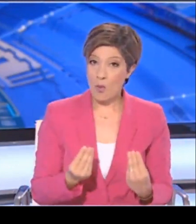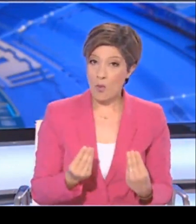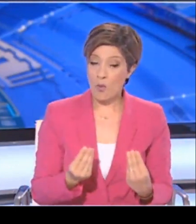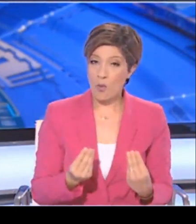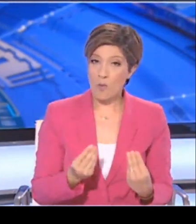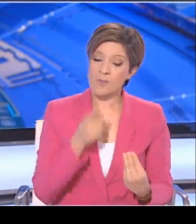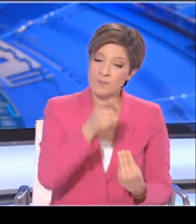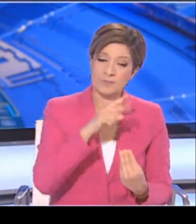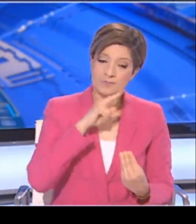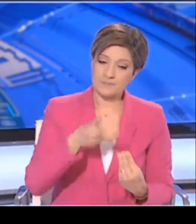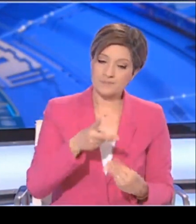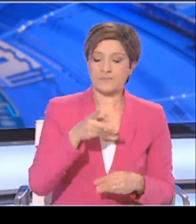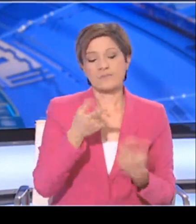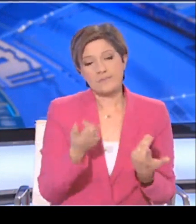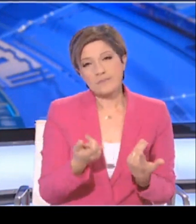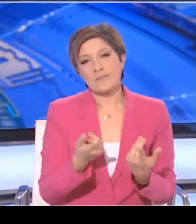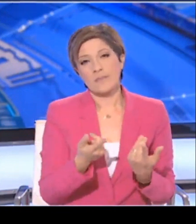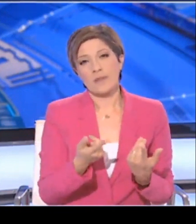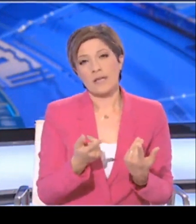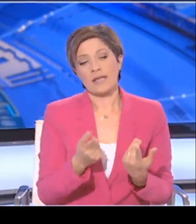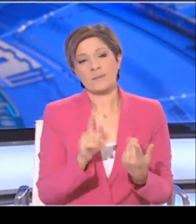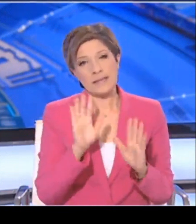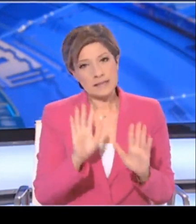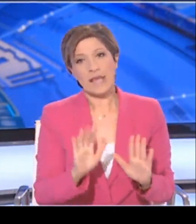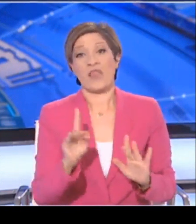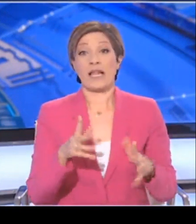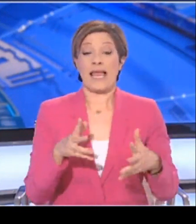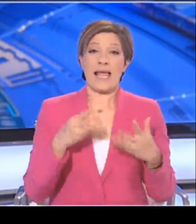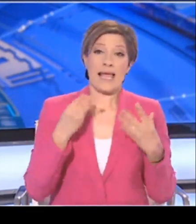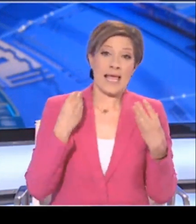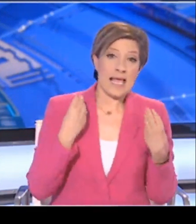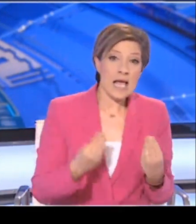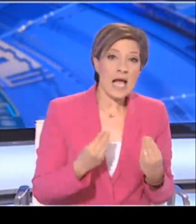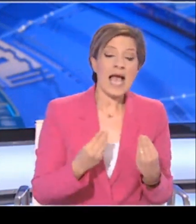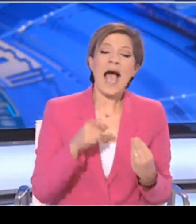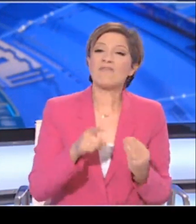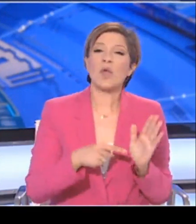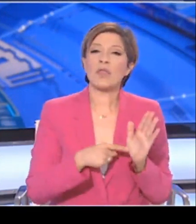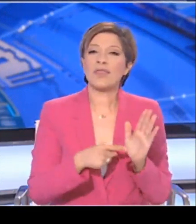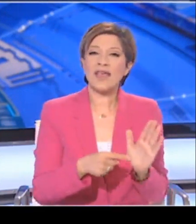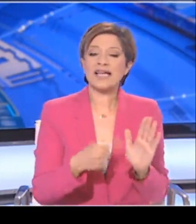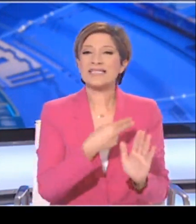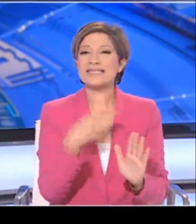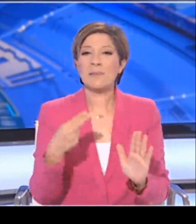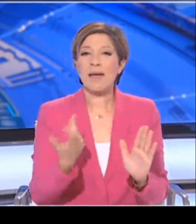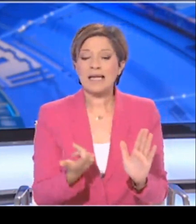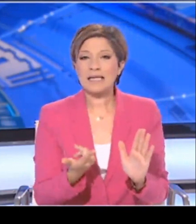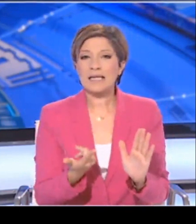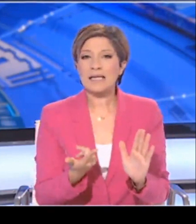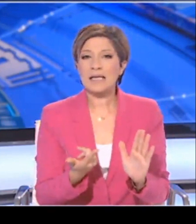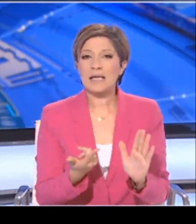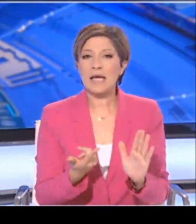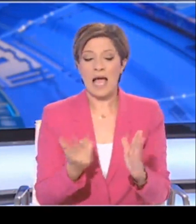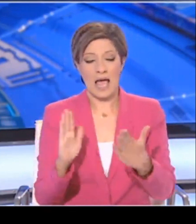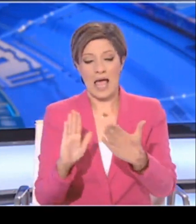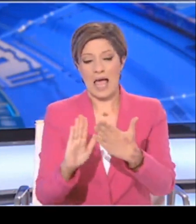Σημαίνει ορισμένα πράγματα. Δεν θα έλεγα ενθαρρυντικών. Απλώς σημαίνει ότι τουλάχιστον οι